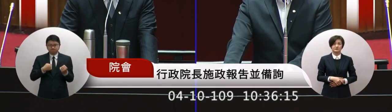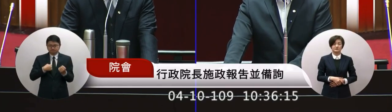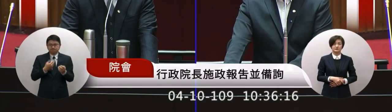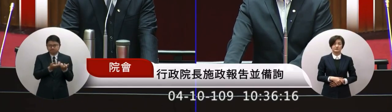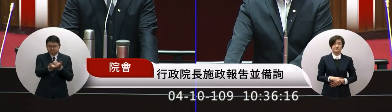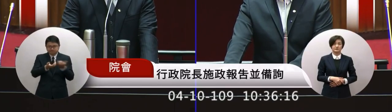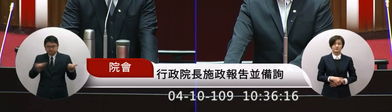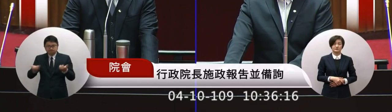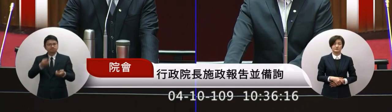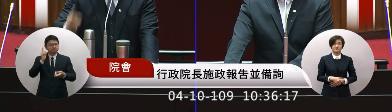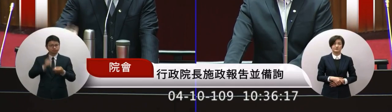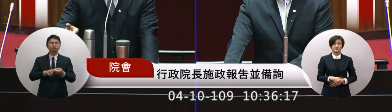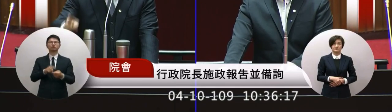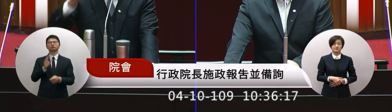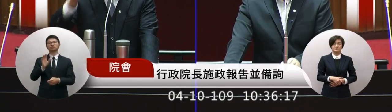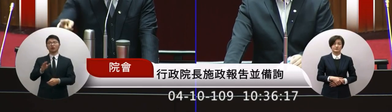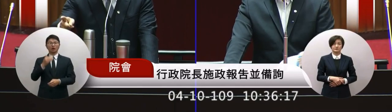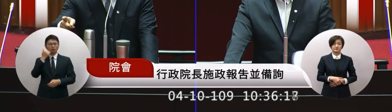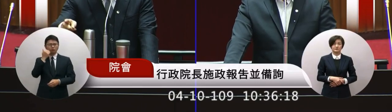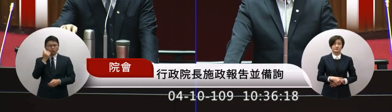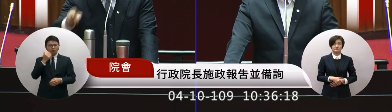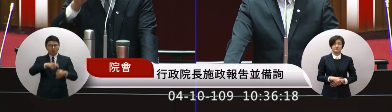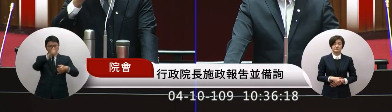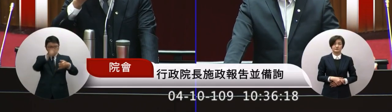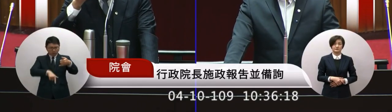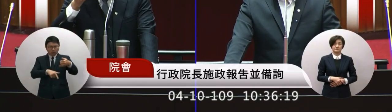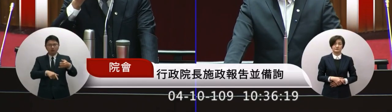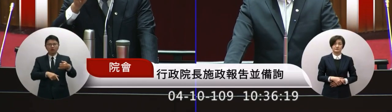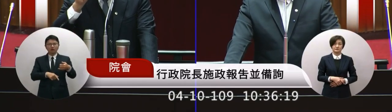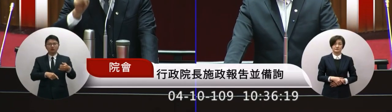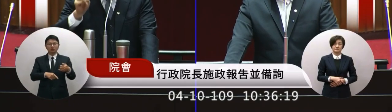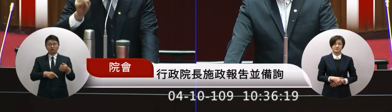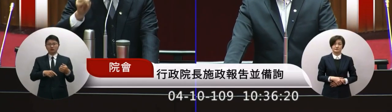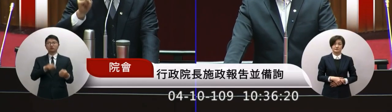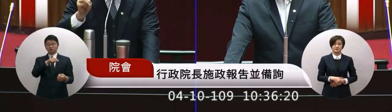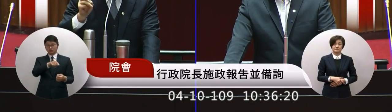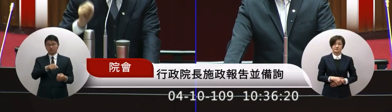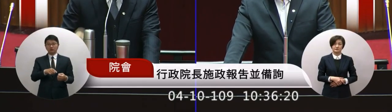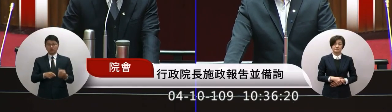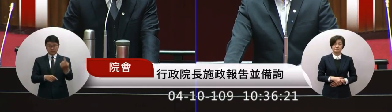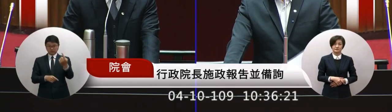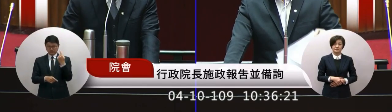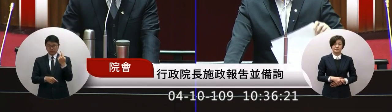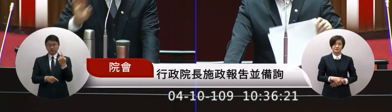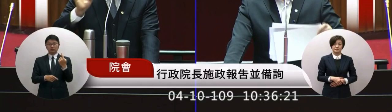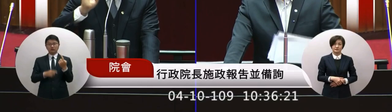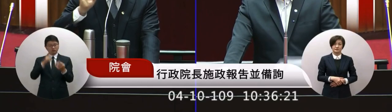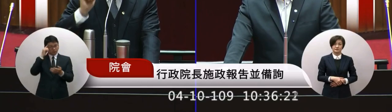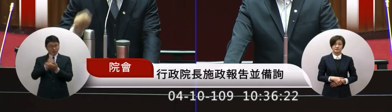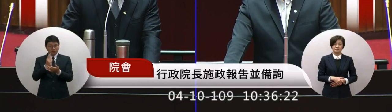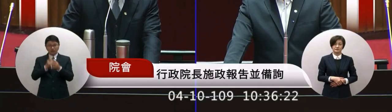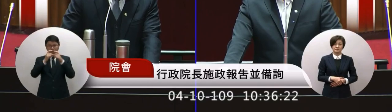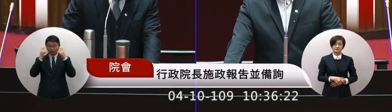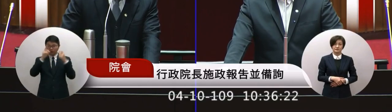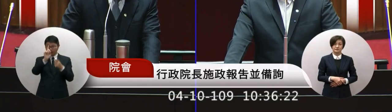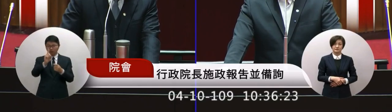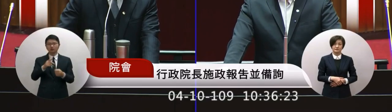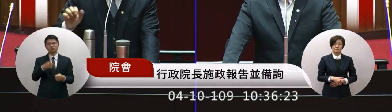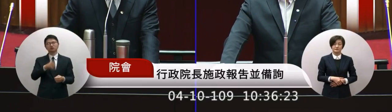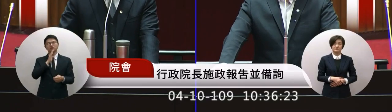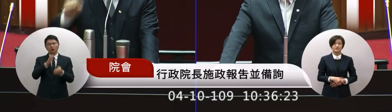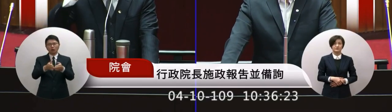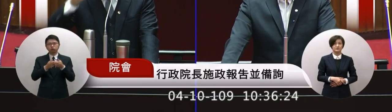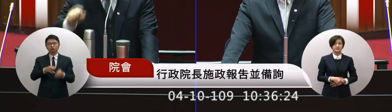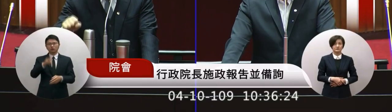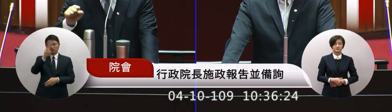視的應用如果說一個人一片那是必須2300萬片不是1500萬片